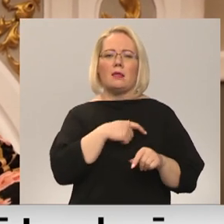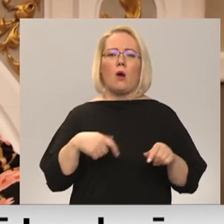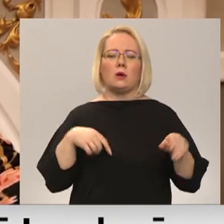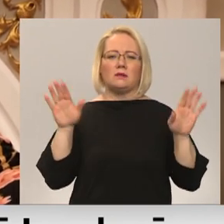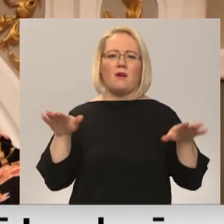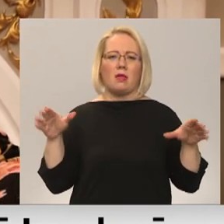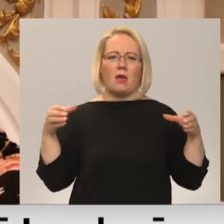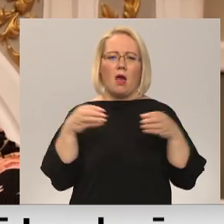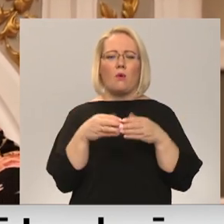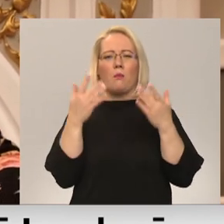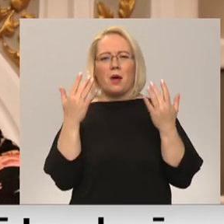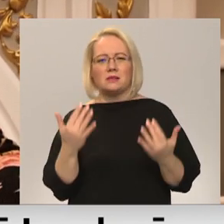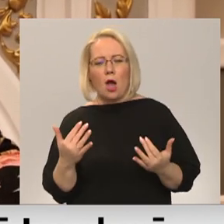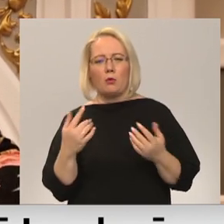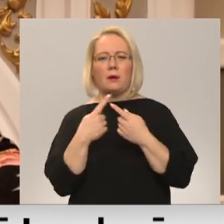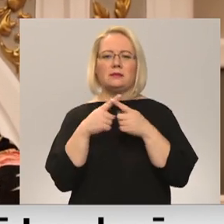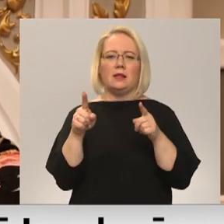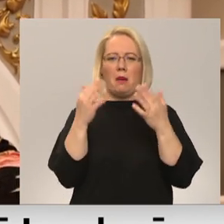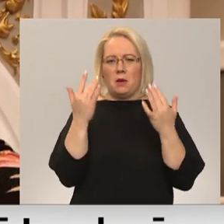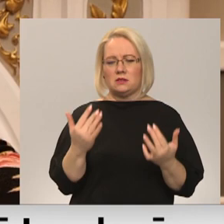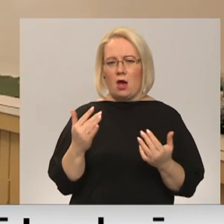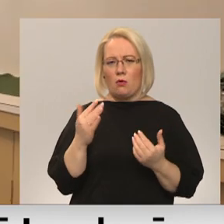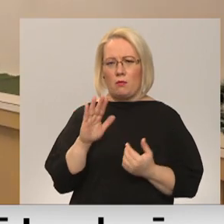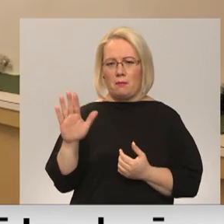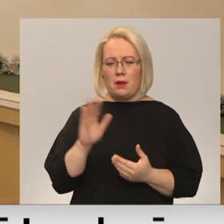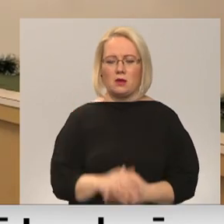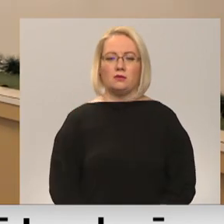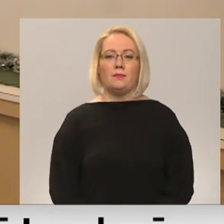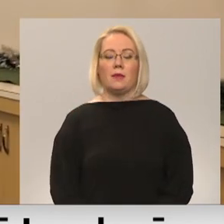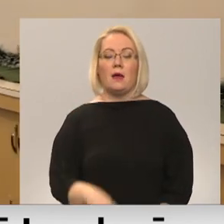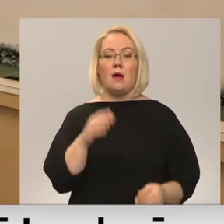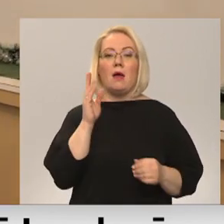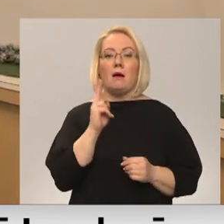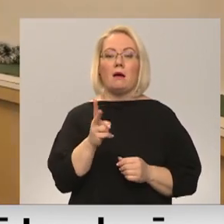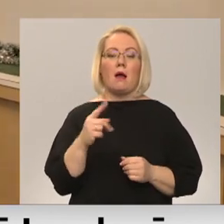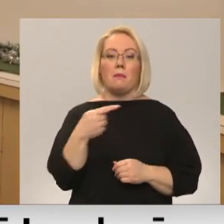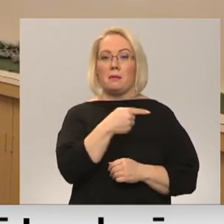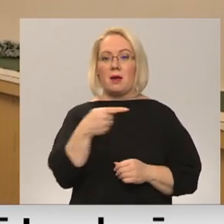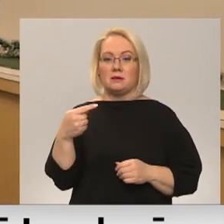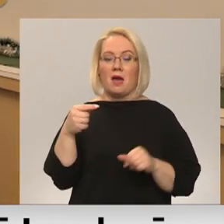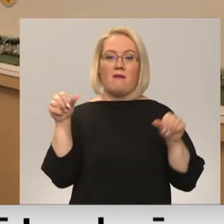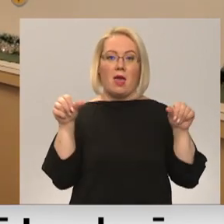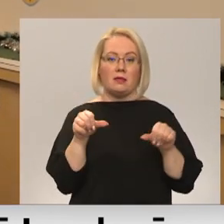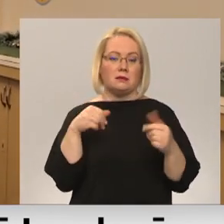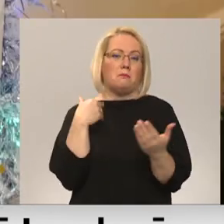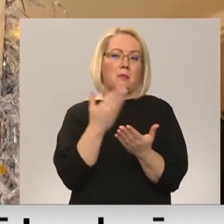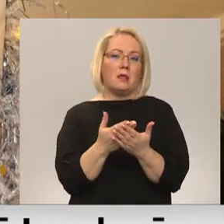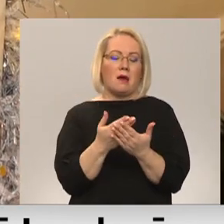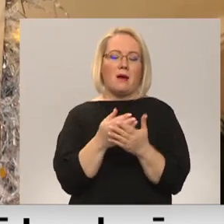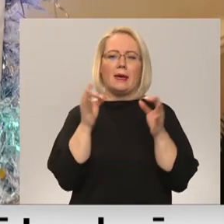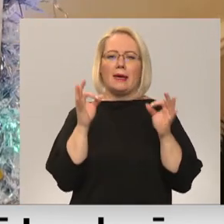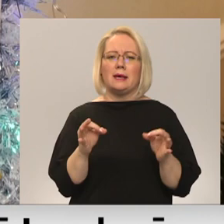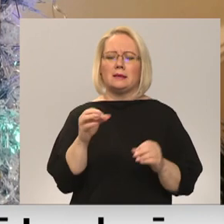pasākumiem, atkal citiem pasākumiem tiek. Kāja vieras pirmā stāv vētnīcā tiek piedāvātas